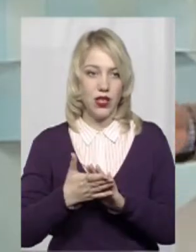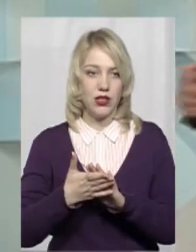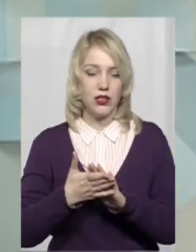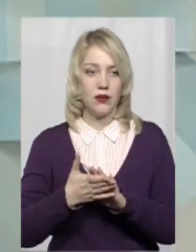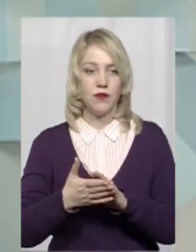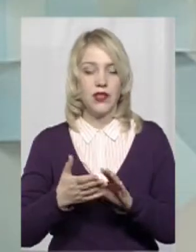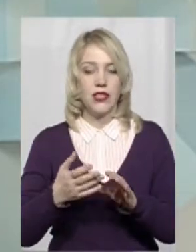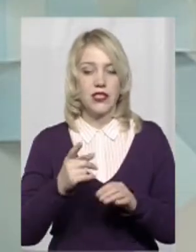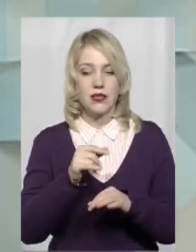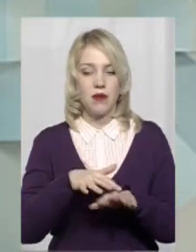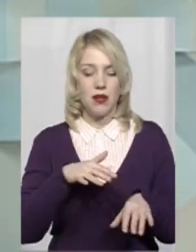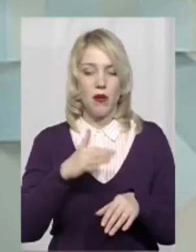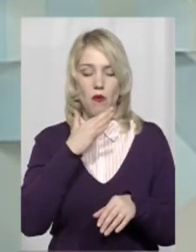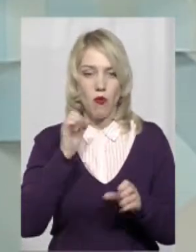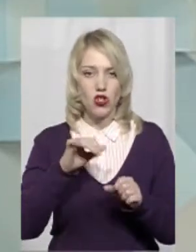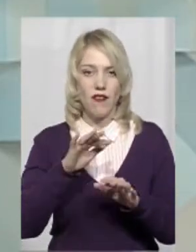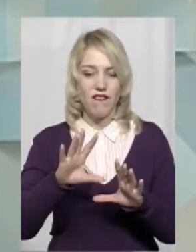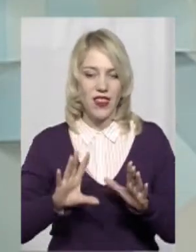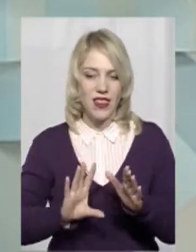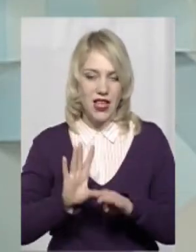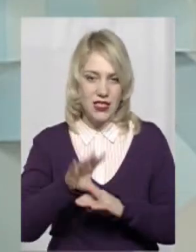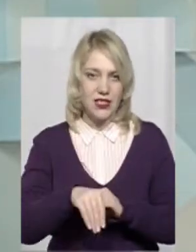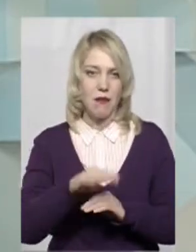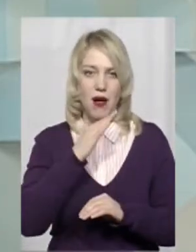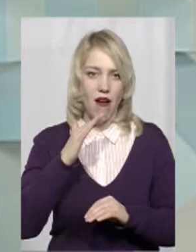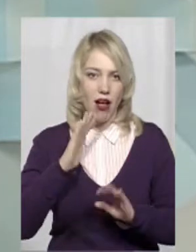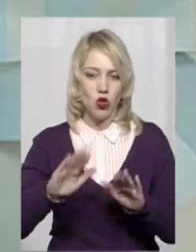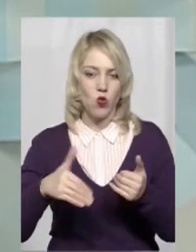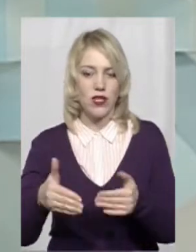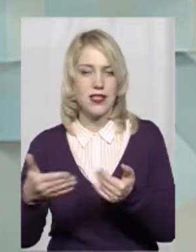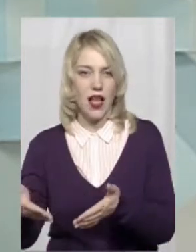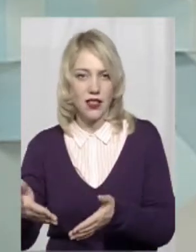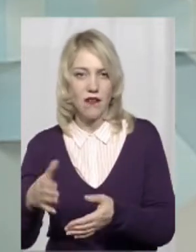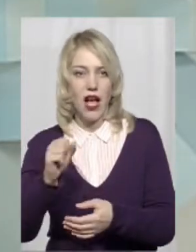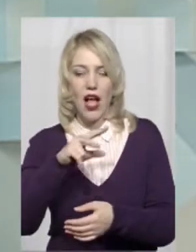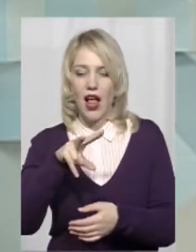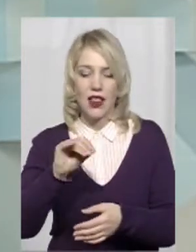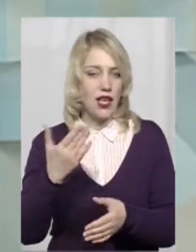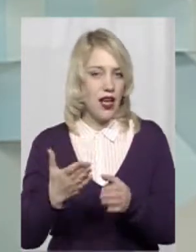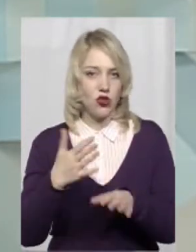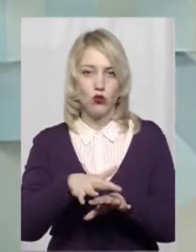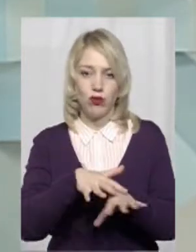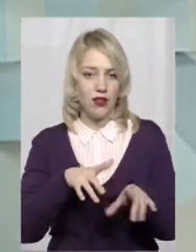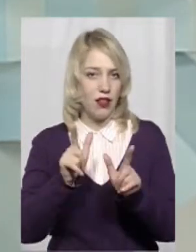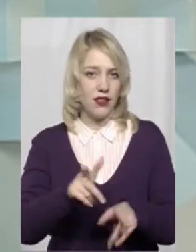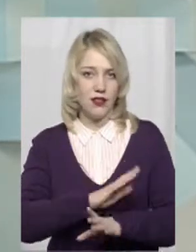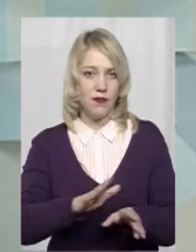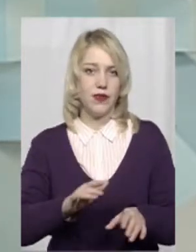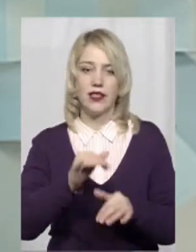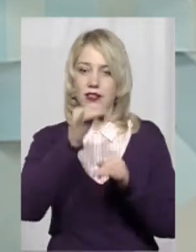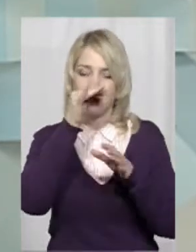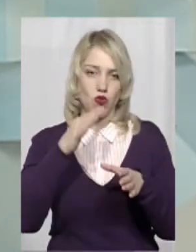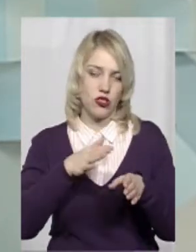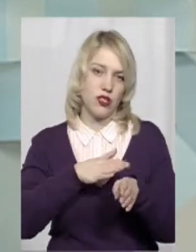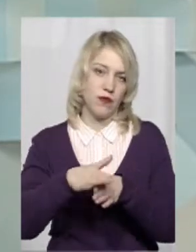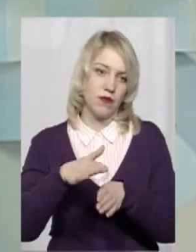дуже багато різних законодавчих ініціатив, але якщо це не підтримує парламент, тобто, він не зможе виконати обіцяне.